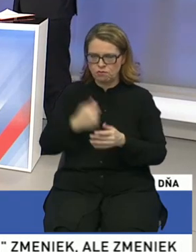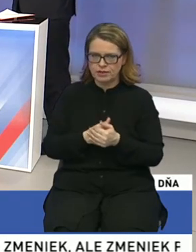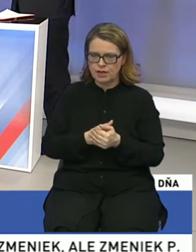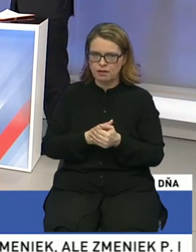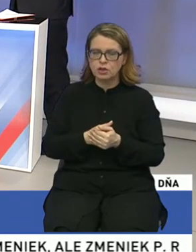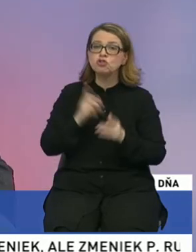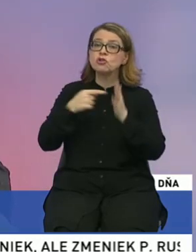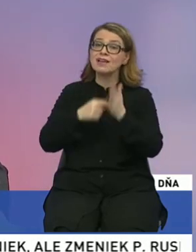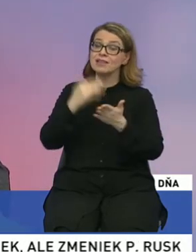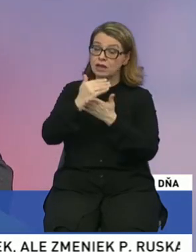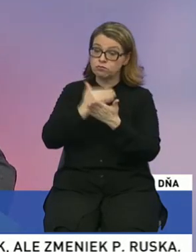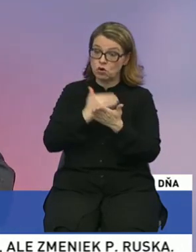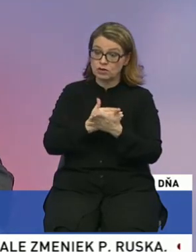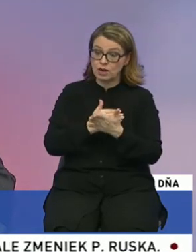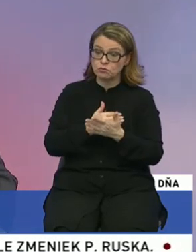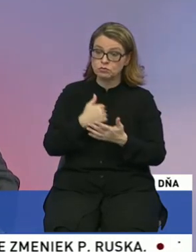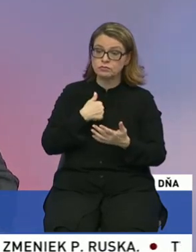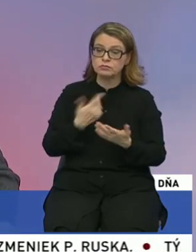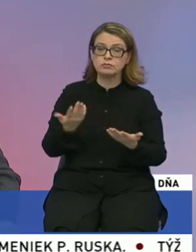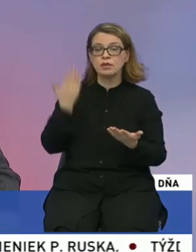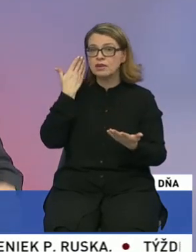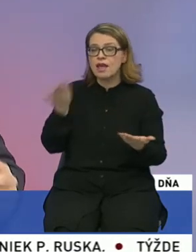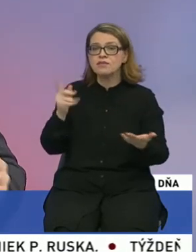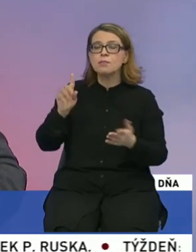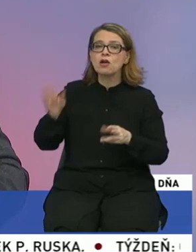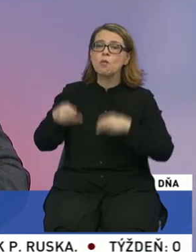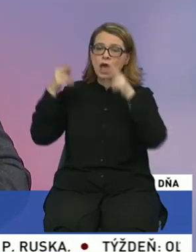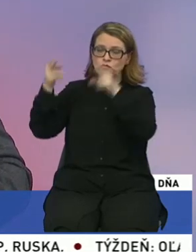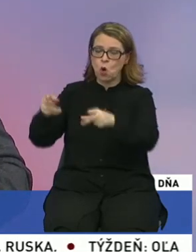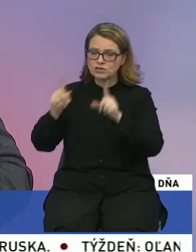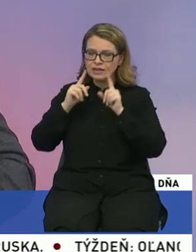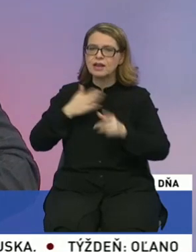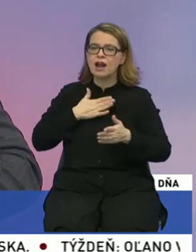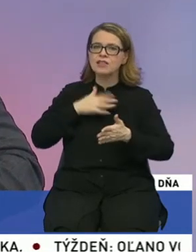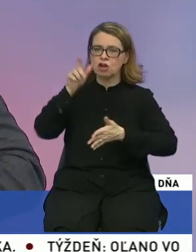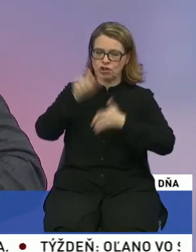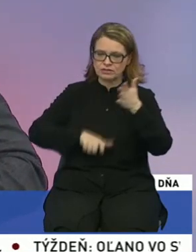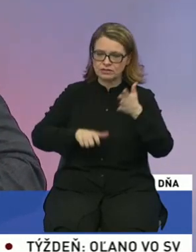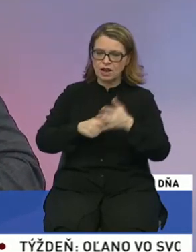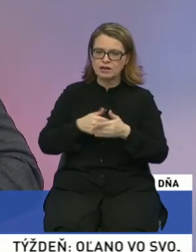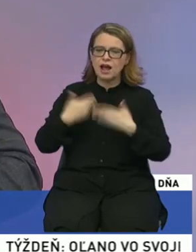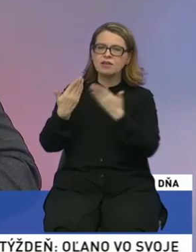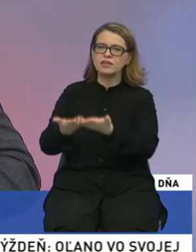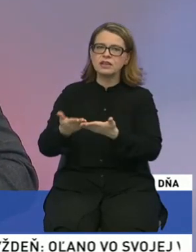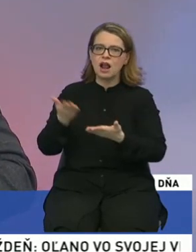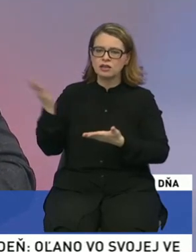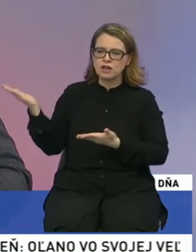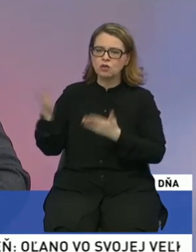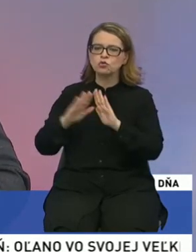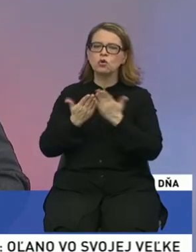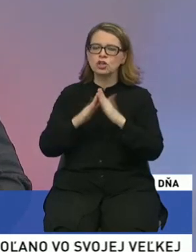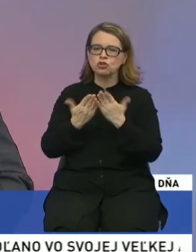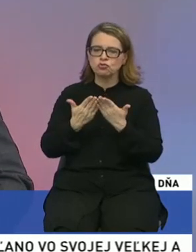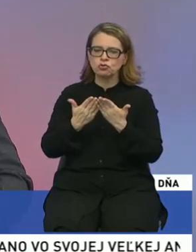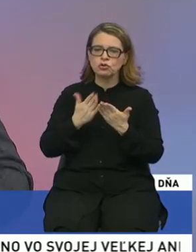týka programu, tak nepoznám, ako to majú v Moste Hyd, naša strana vydala takúto knižku